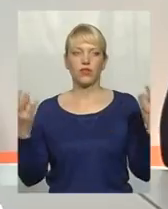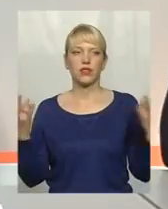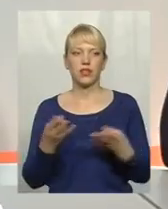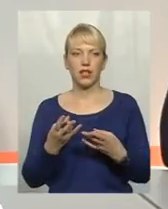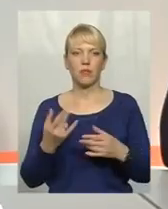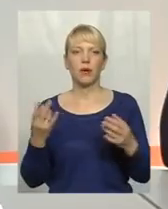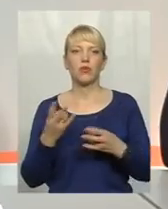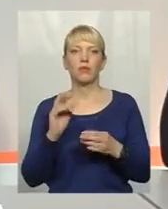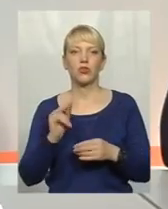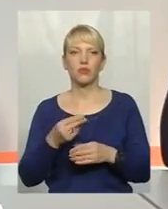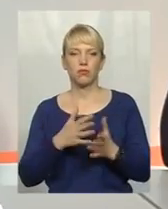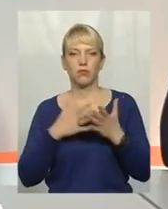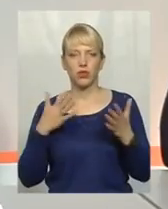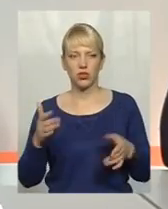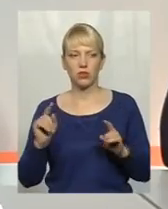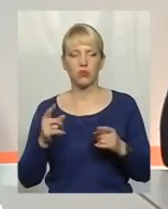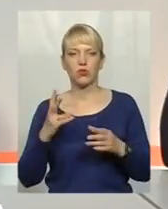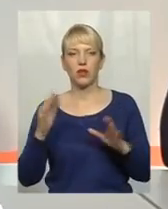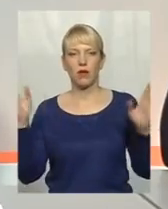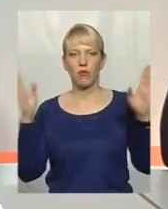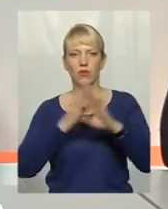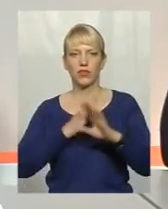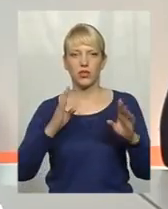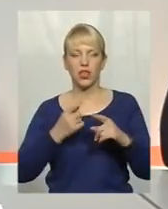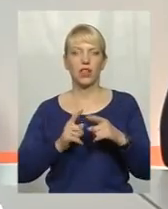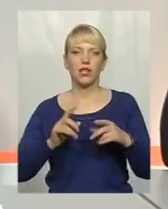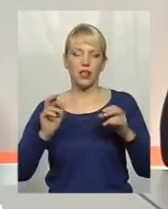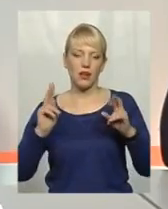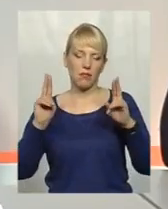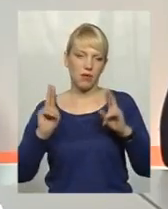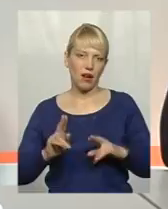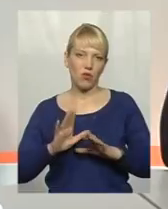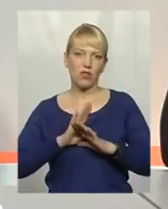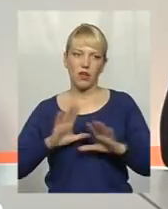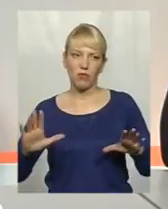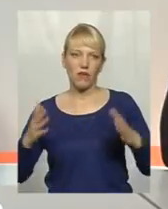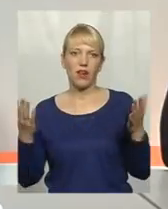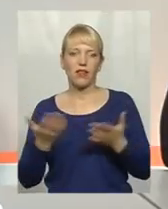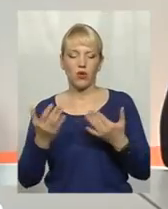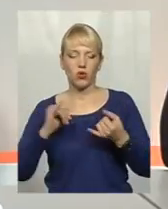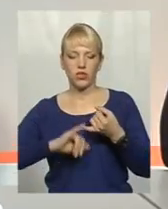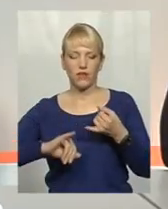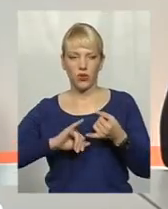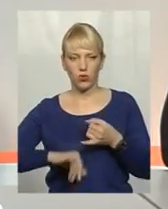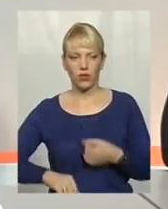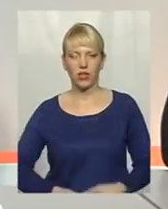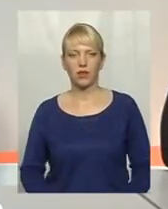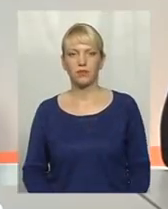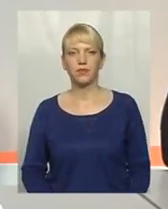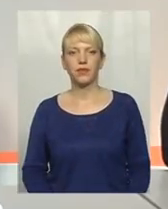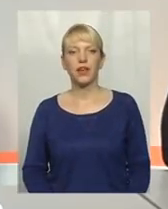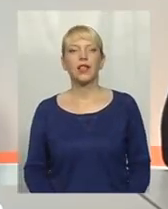і якнайбільше. Тому що на відкритому повітрі, як правило, не буває якогось інфікування. Це